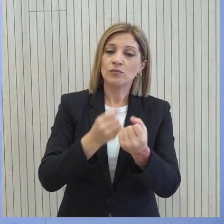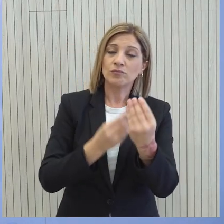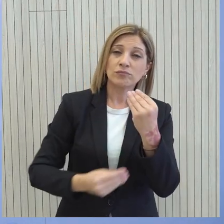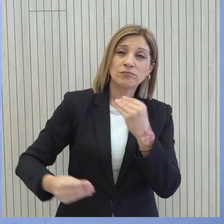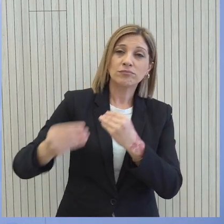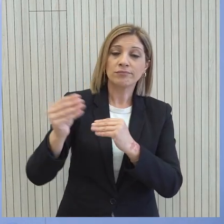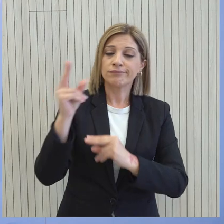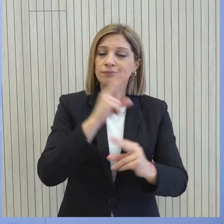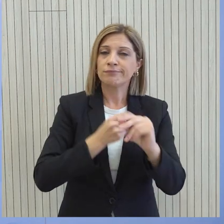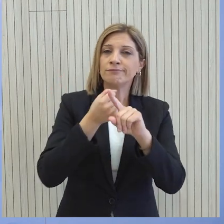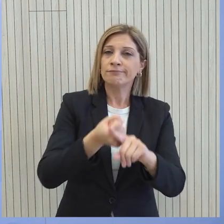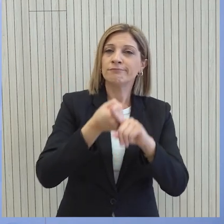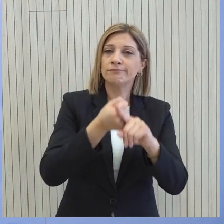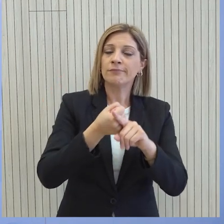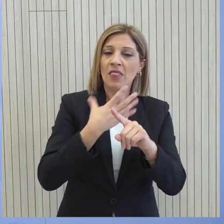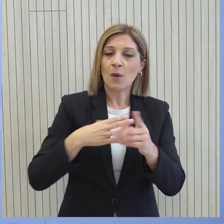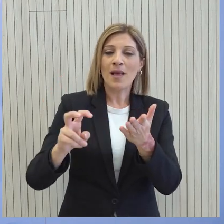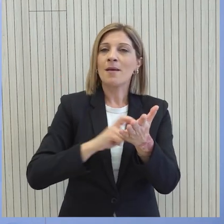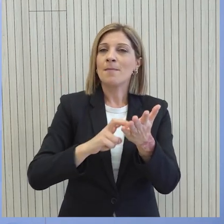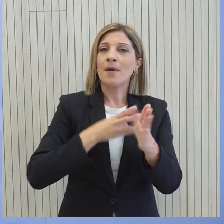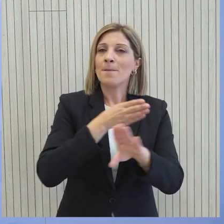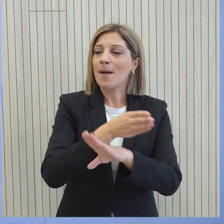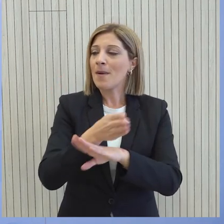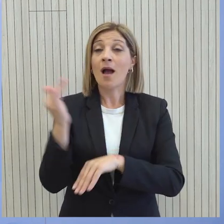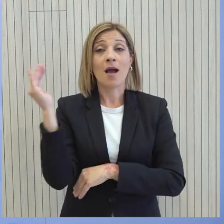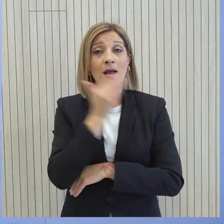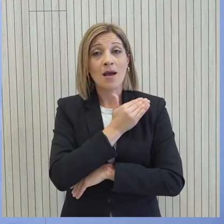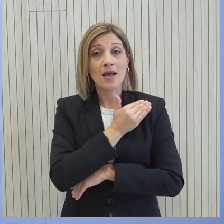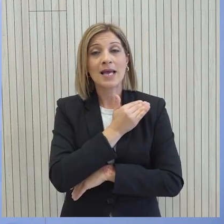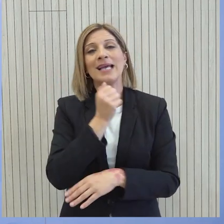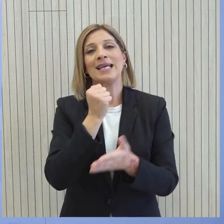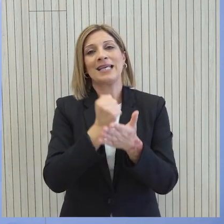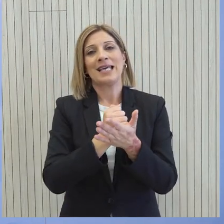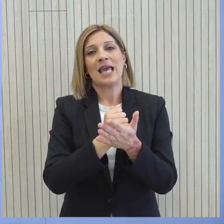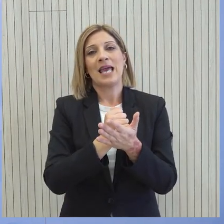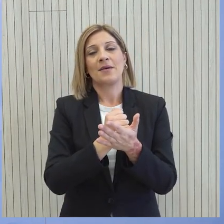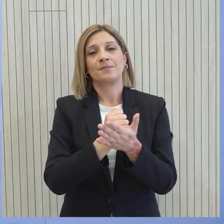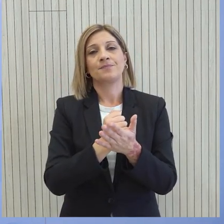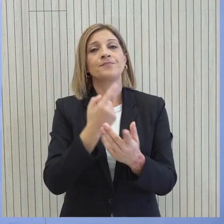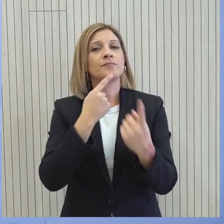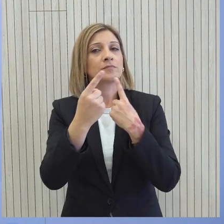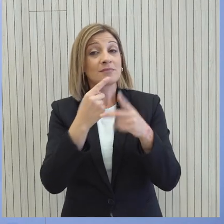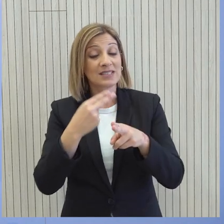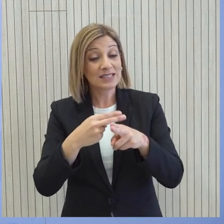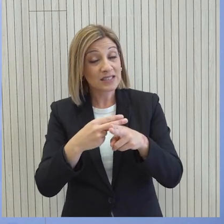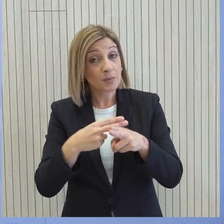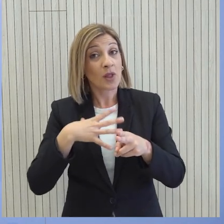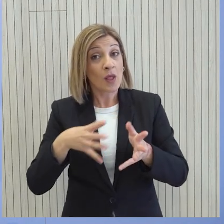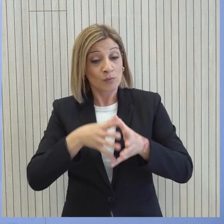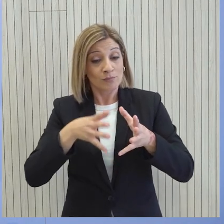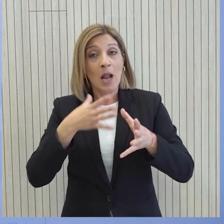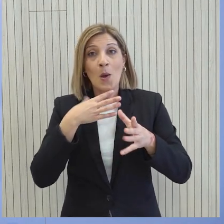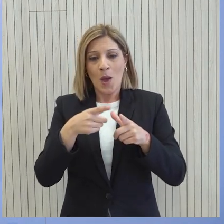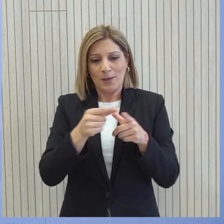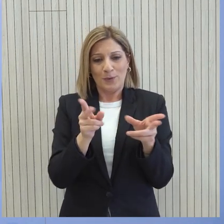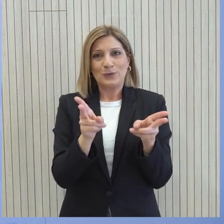διπλωματικού μας αποτυπώματος με ταχύτητα αλλά και διαστολή μεγαλύτερη του γεωγραφικού μας